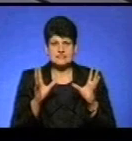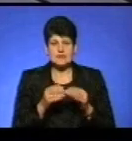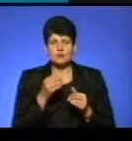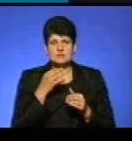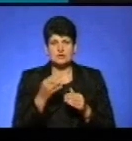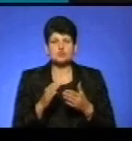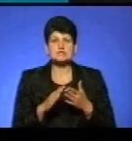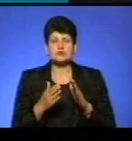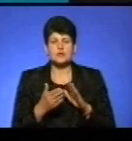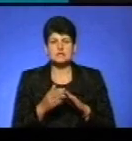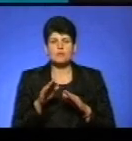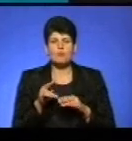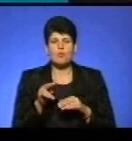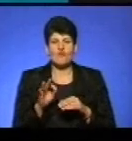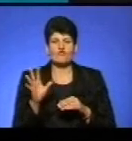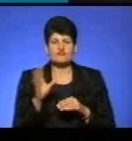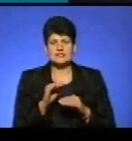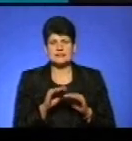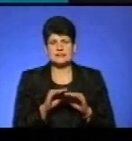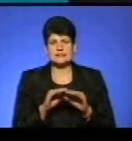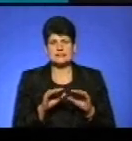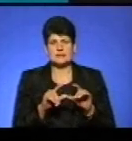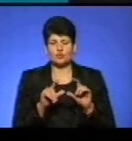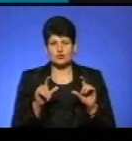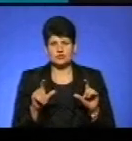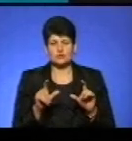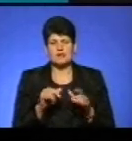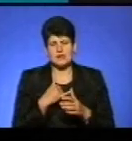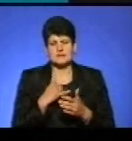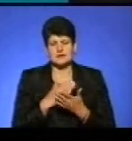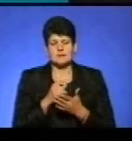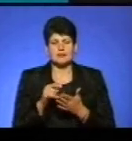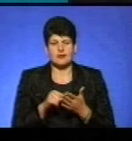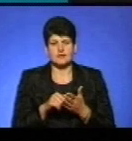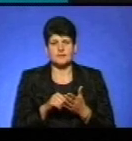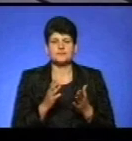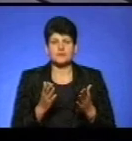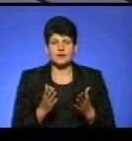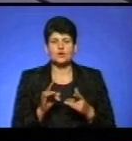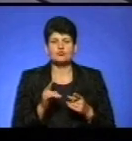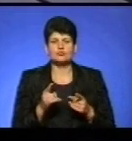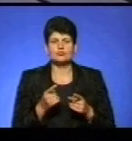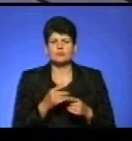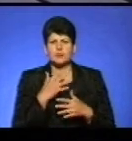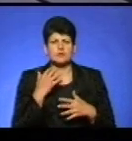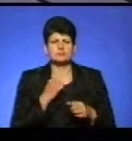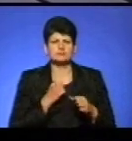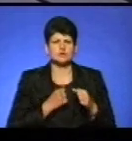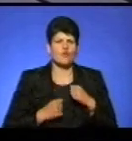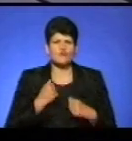так, ситуація по всіх садочках більш-менш рівна. В Ромашці в нас є там запитання. Чому зараз виникло таке велике незадоволення батьків?